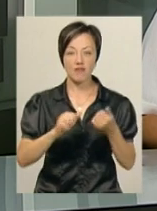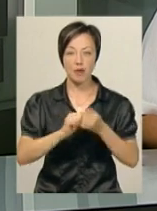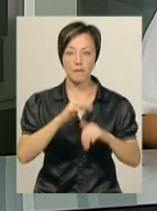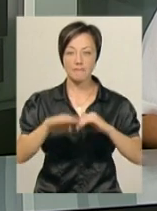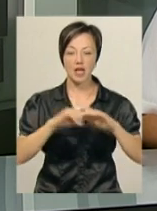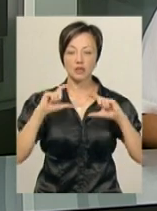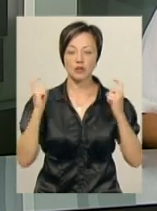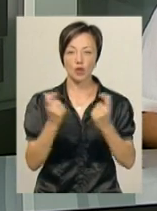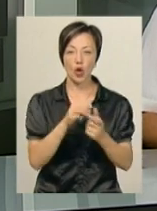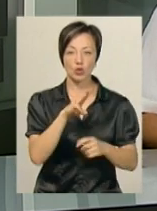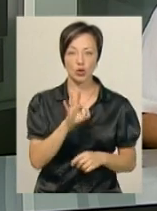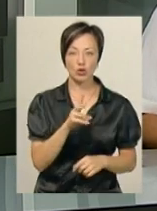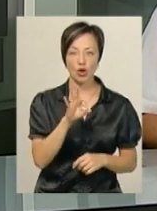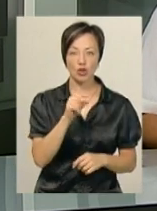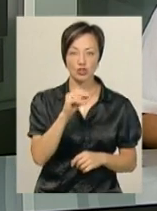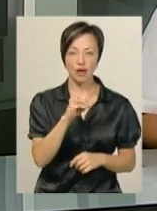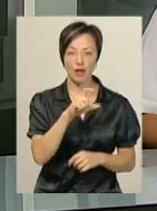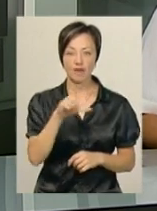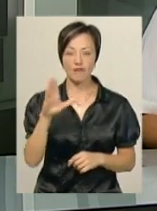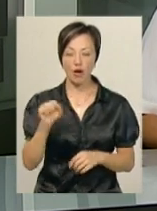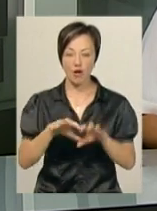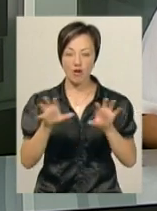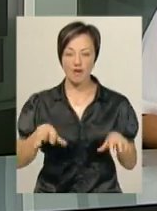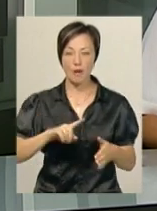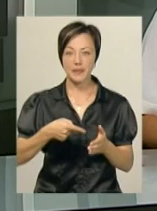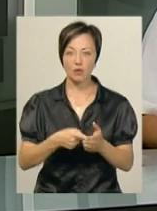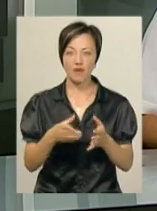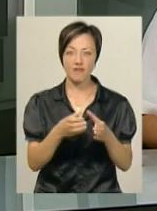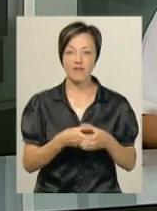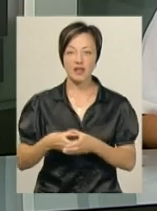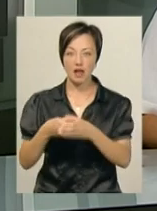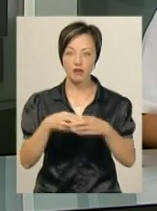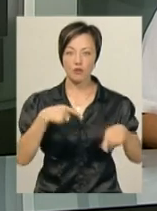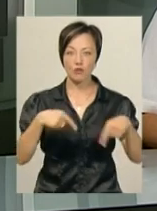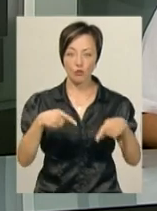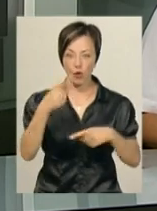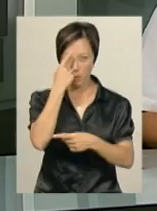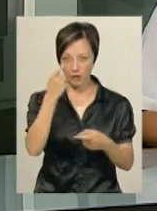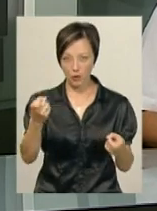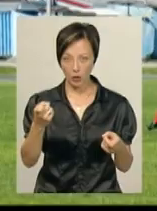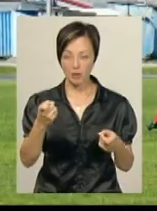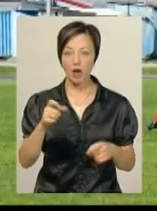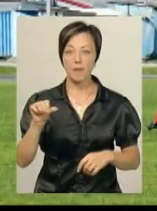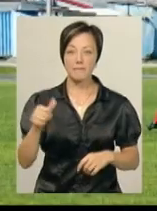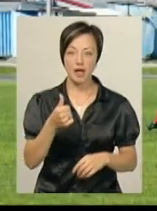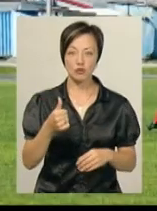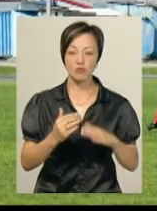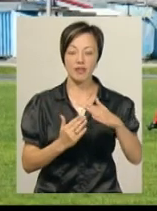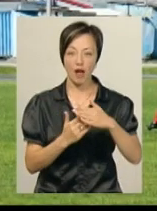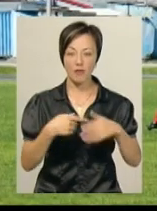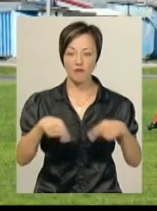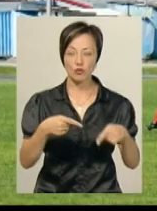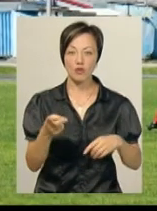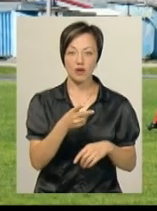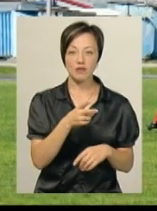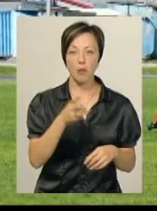на стадіоні Тонкачаєва. Голова Кам'янець-Подільської міської федерації футболу Євген Слабунов повідомив, у першому таймі футболісти